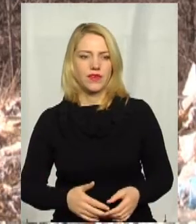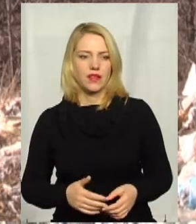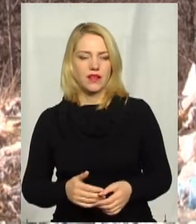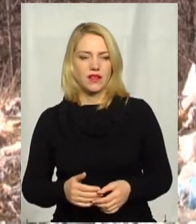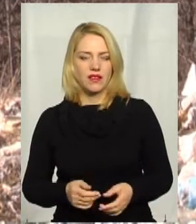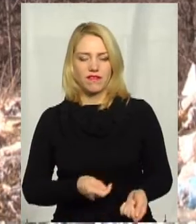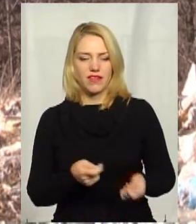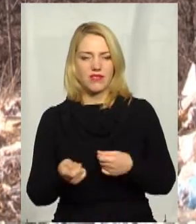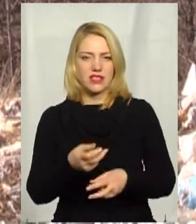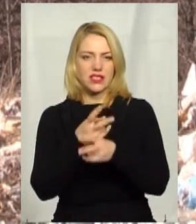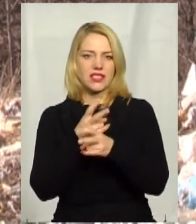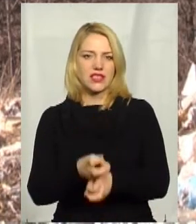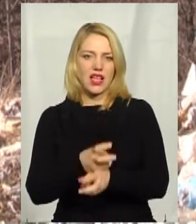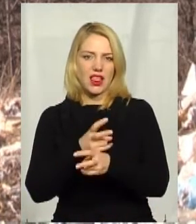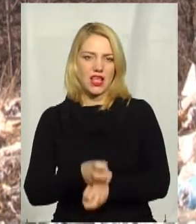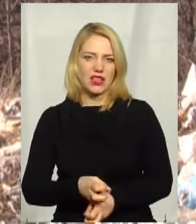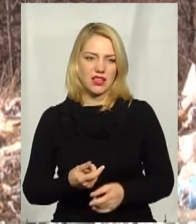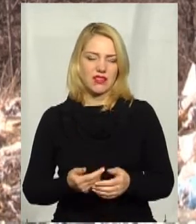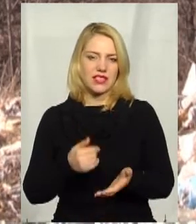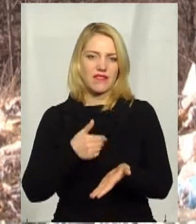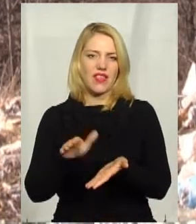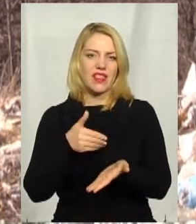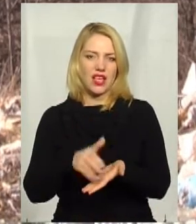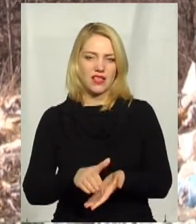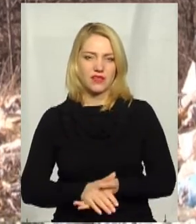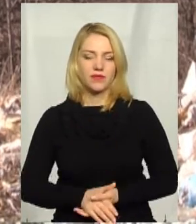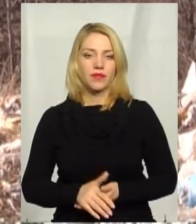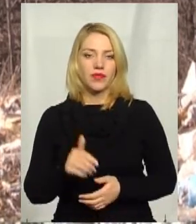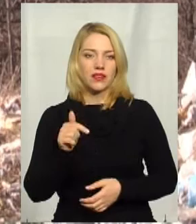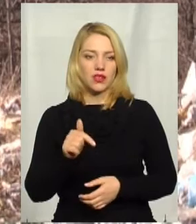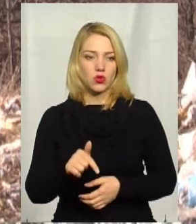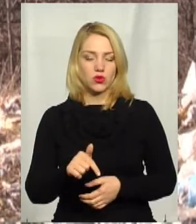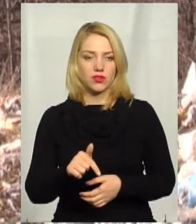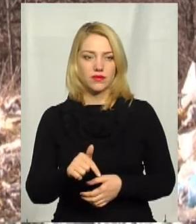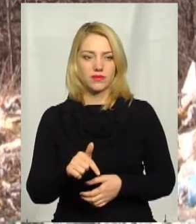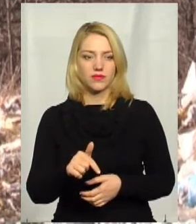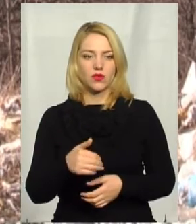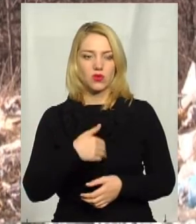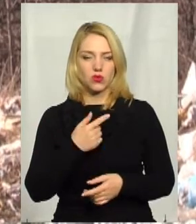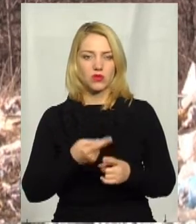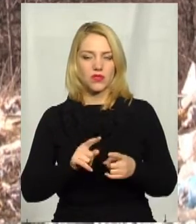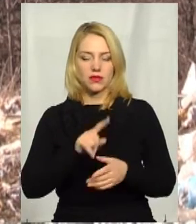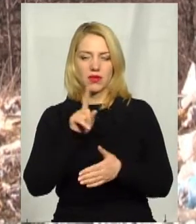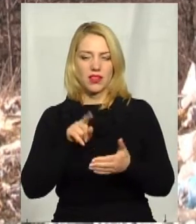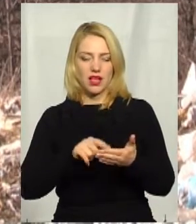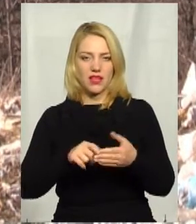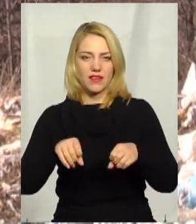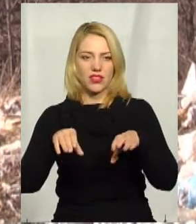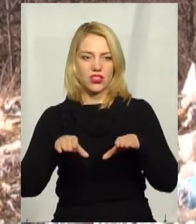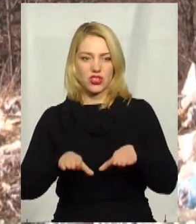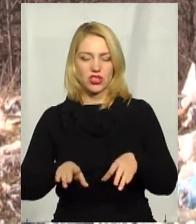скелетів, костей з-під свиней. Ну і тут хочемо це питання рішити, щоб